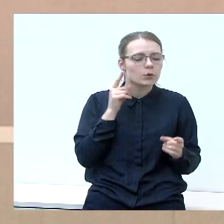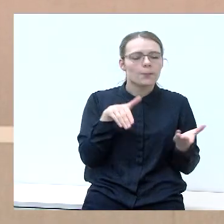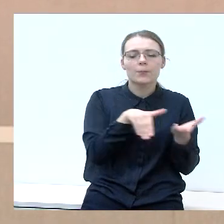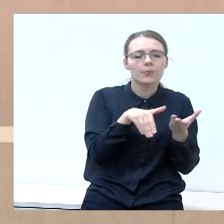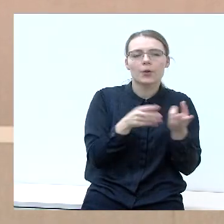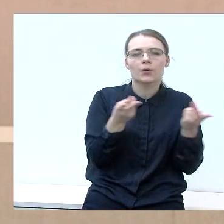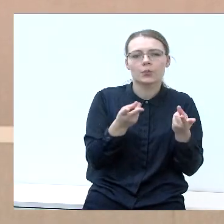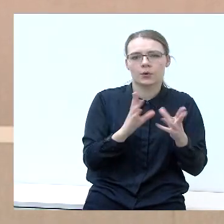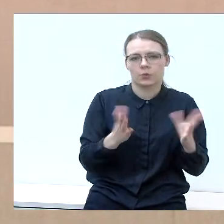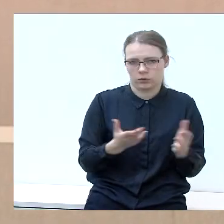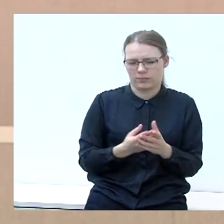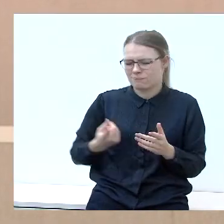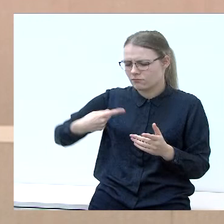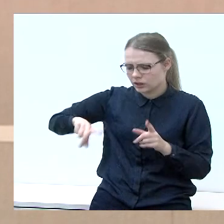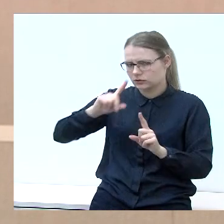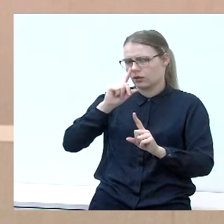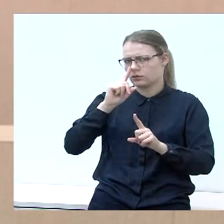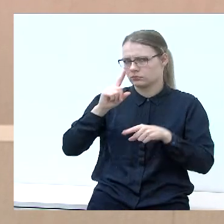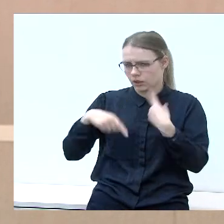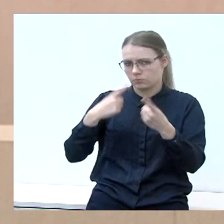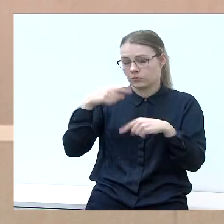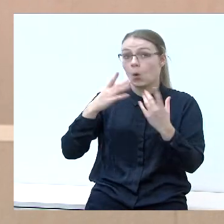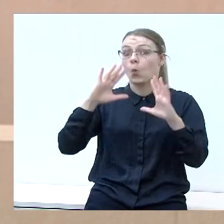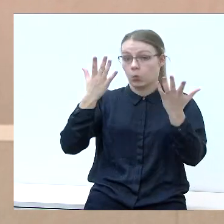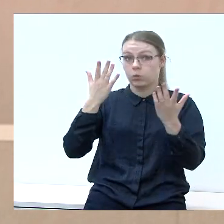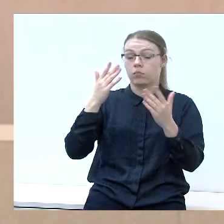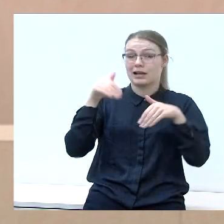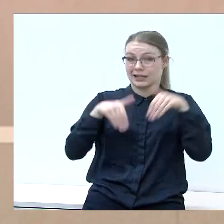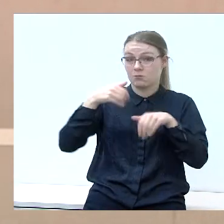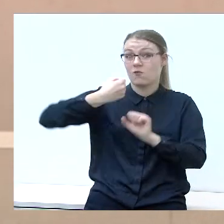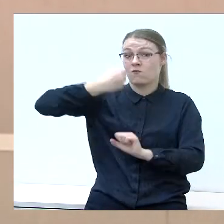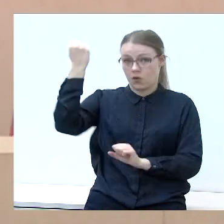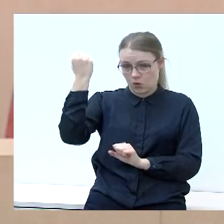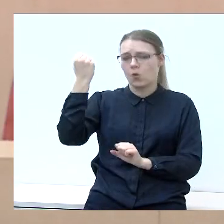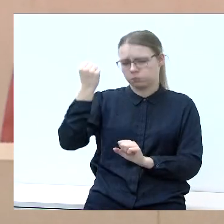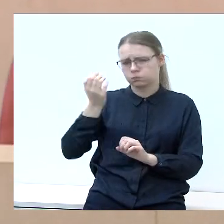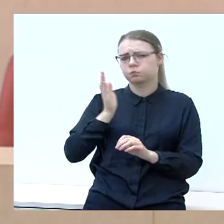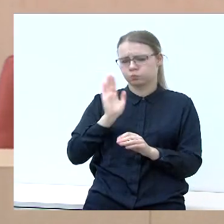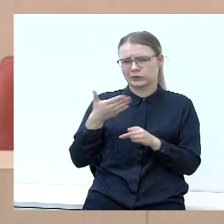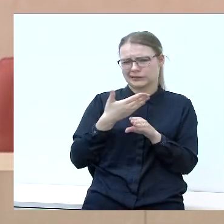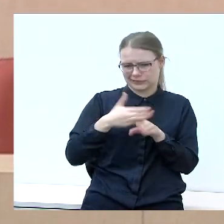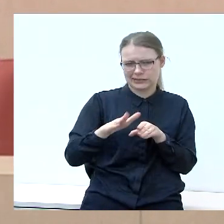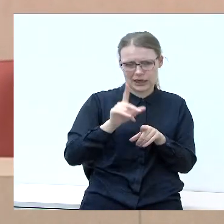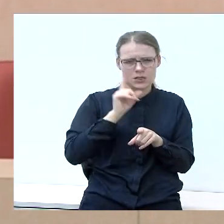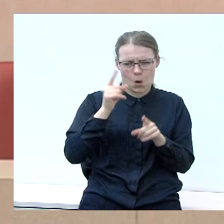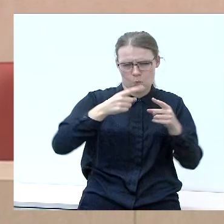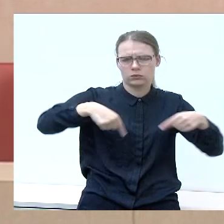manau, kad taip kiekvienais metais, jeigu mes laimėsime rinkimus, skirsime jaunimui